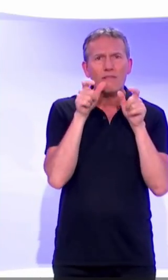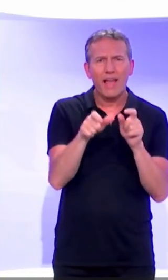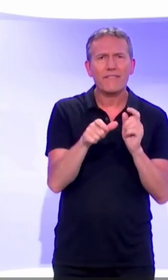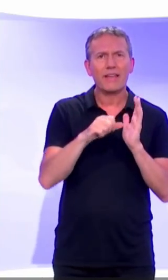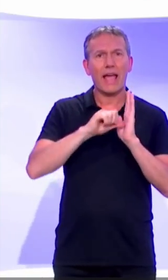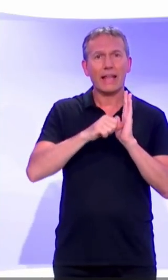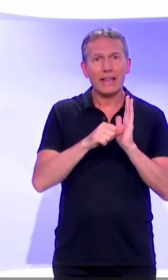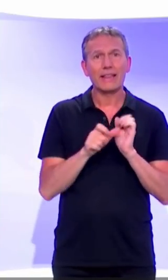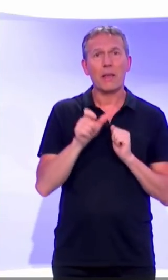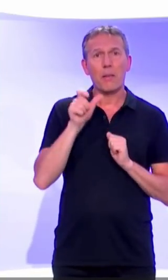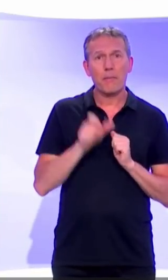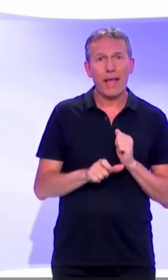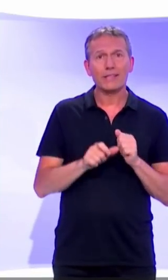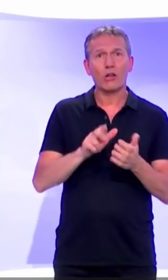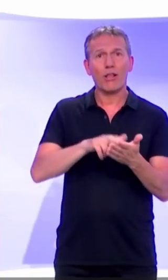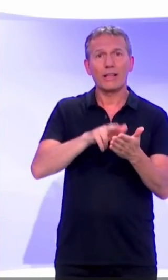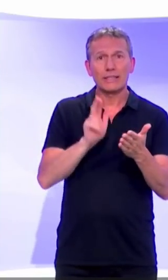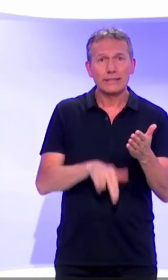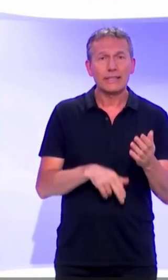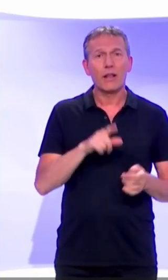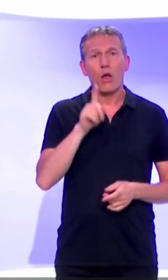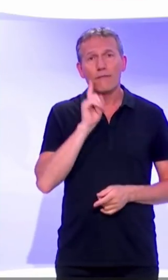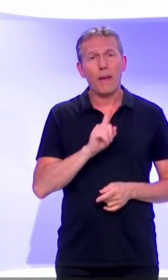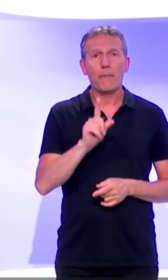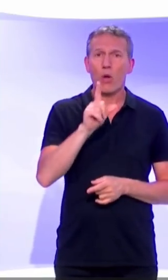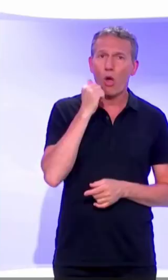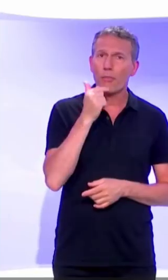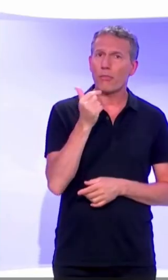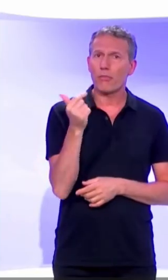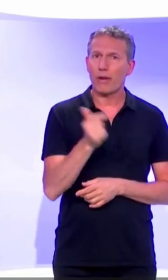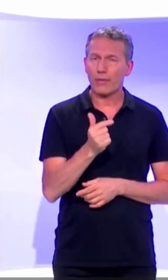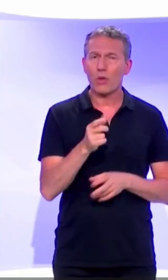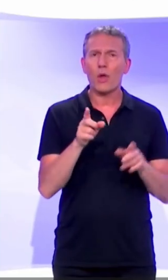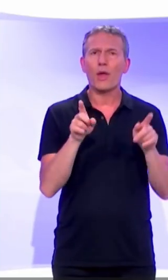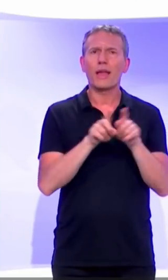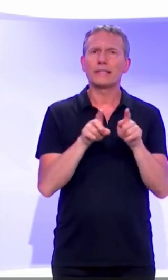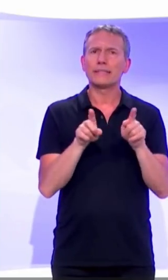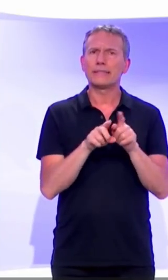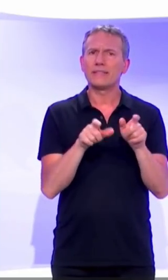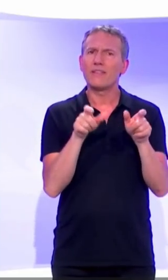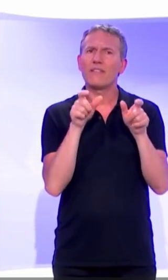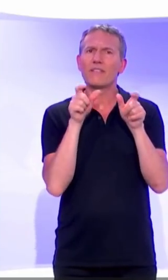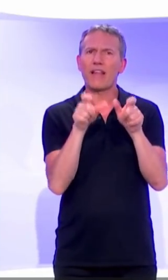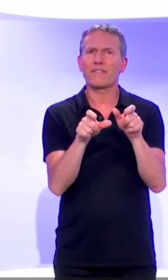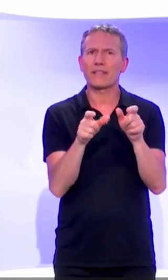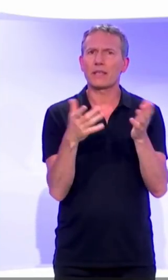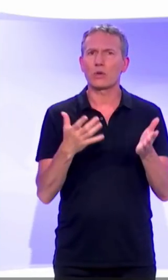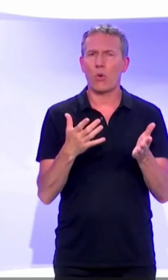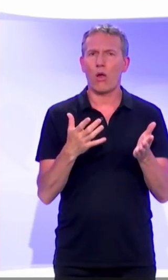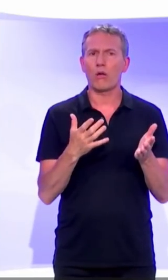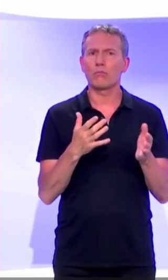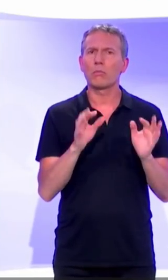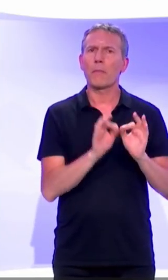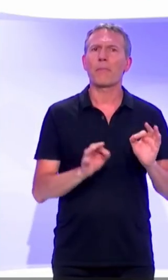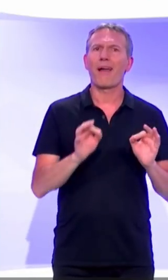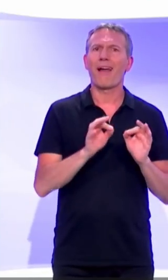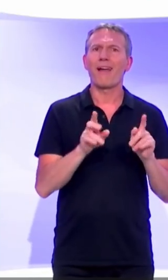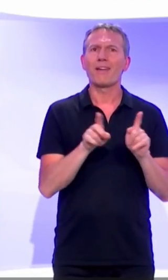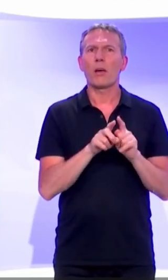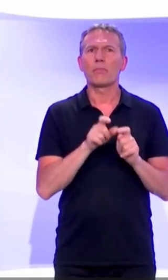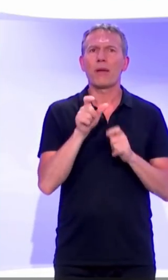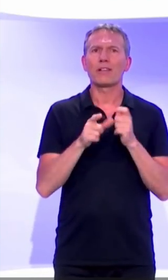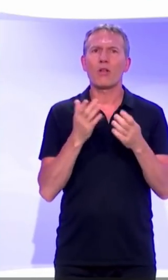de celui qui a apporté son soutien, ou de celle qui a apporté son soutien, mais aussi qu'on puisse vérifier que nous n'étions pas sur des